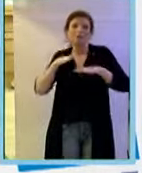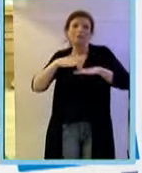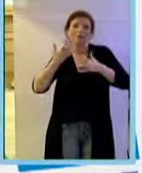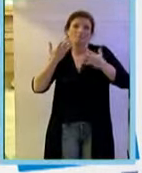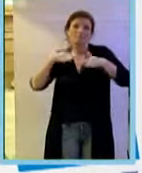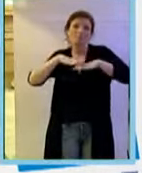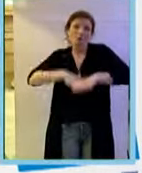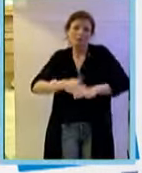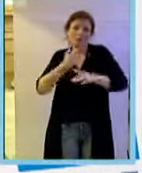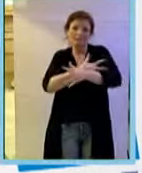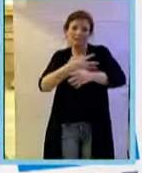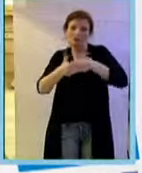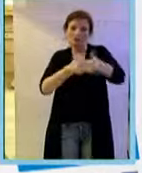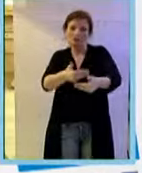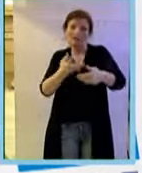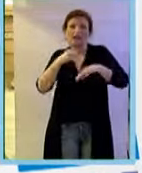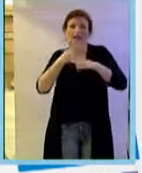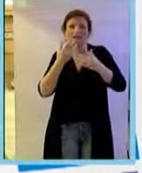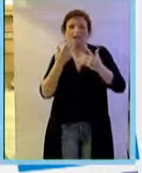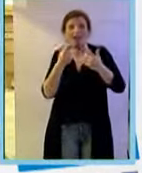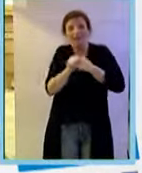'angiogenesi, l'antiangiogenesi,